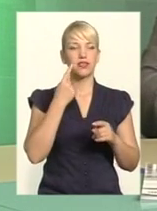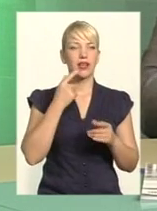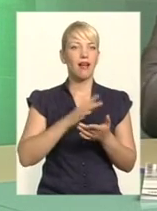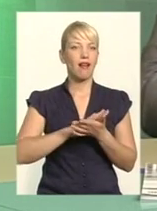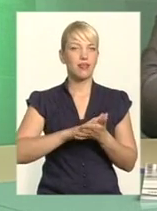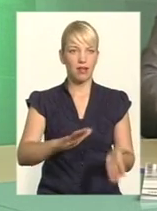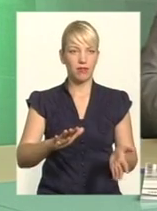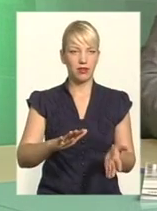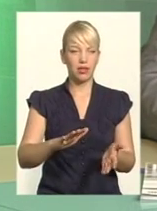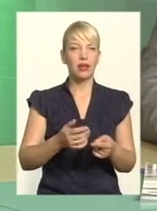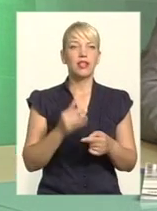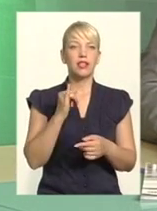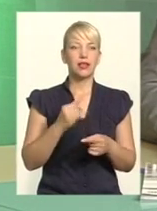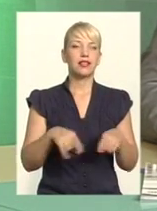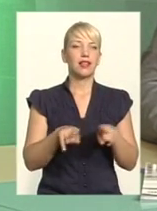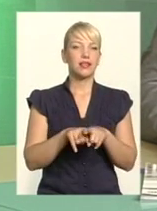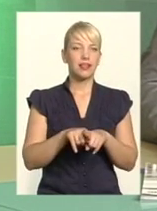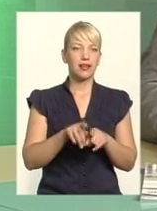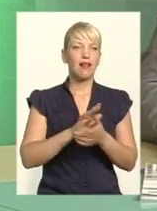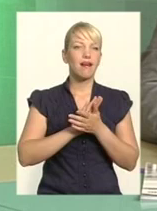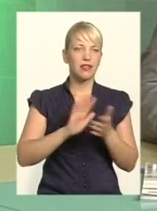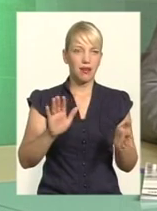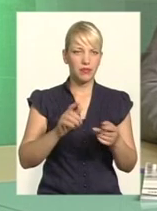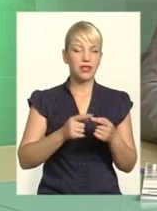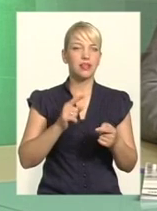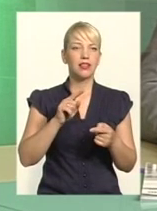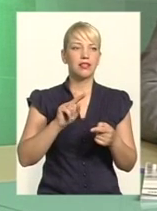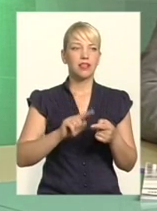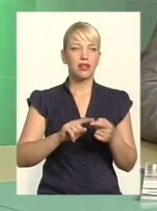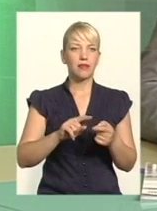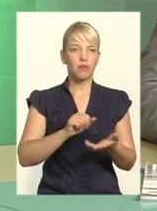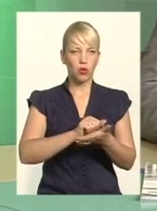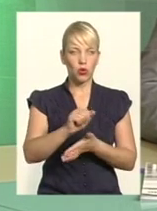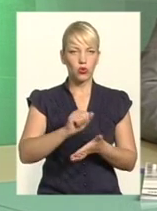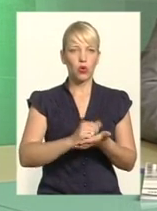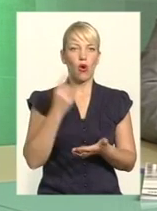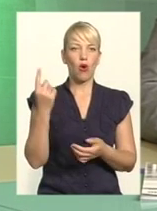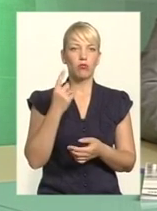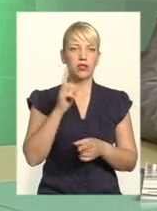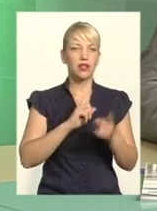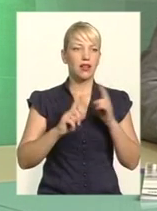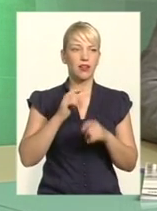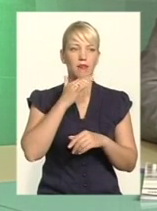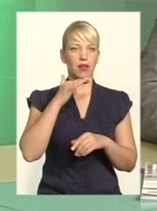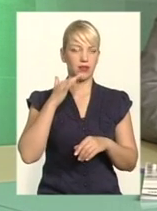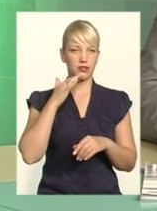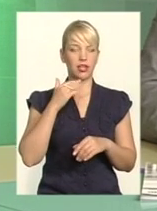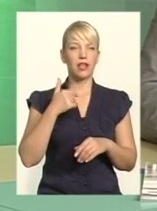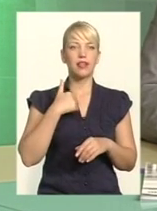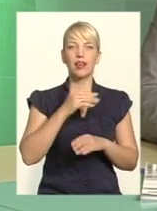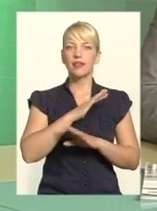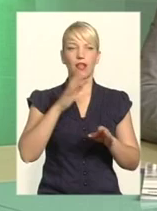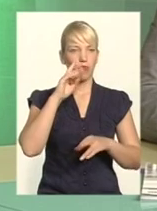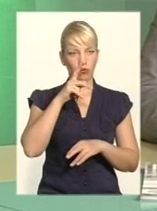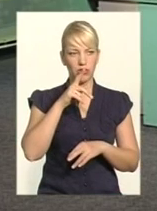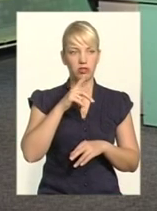явище. І таких ганебних явищ продукує обласна рада багато. Я не помилюсь, якщо скажу, сотні